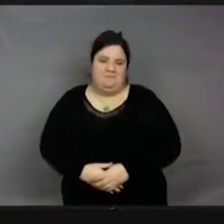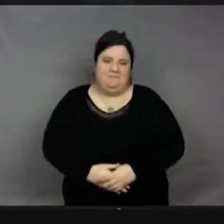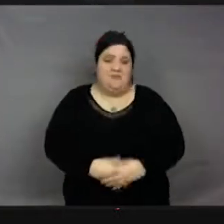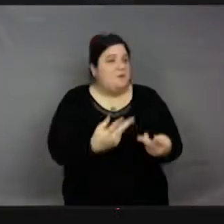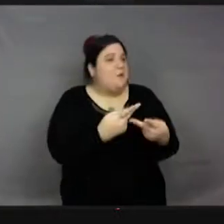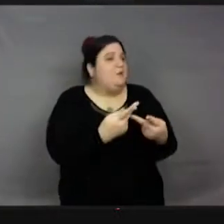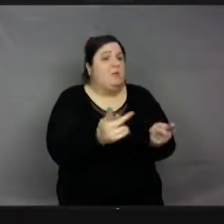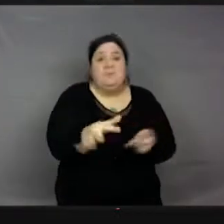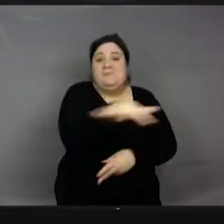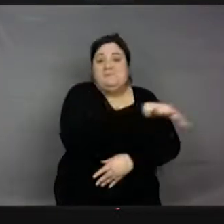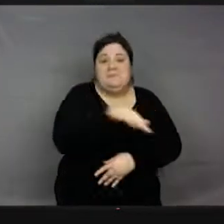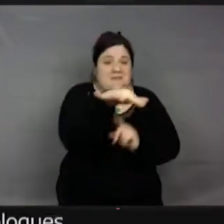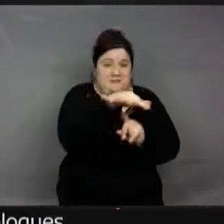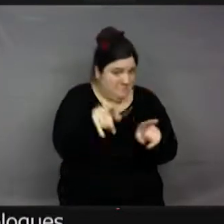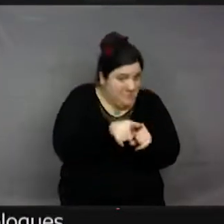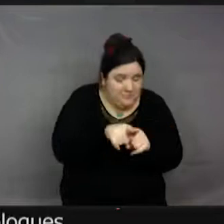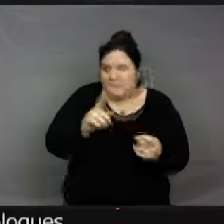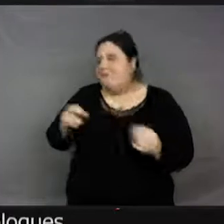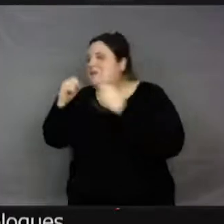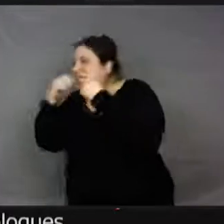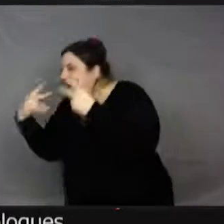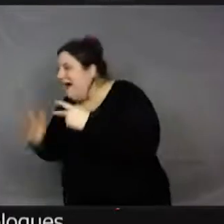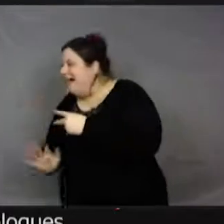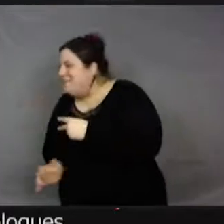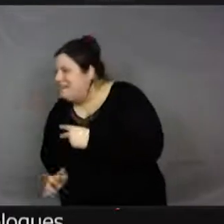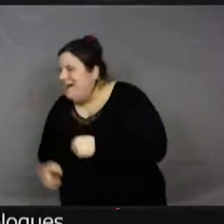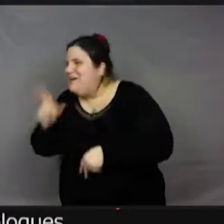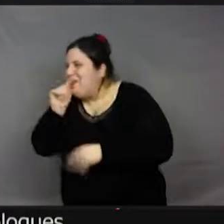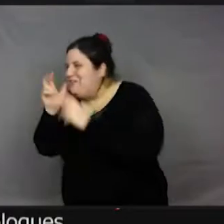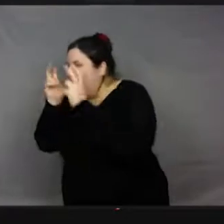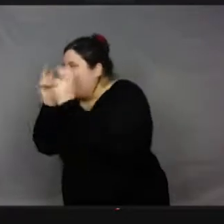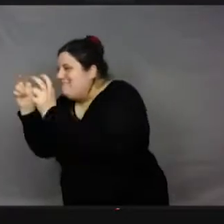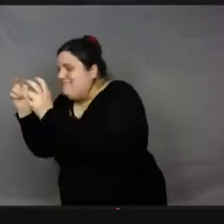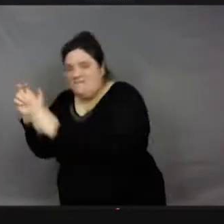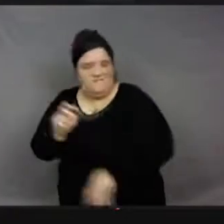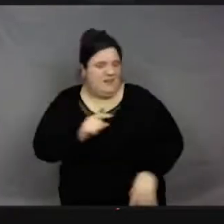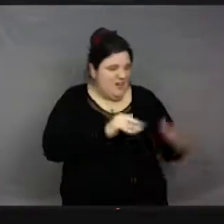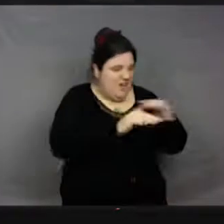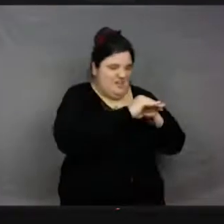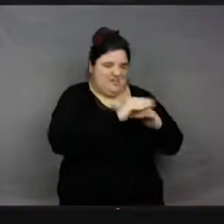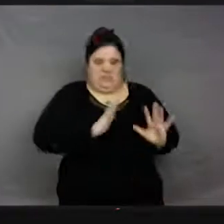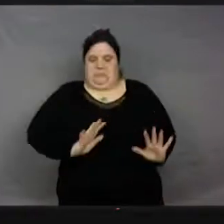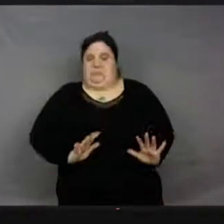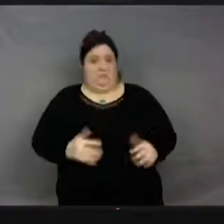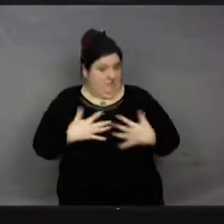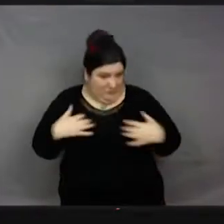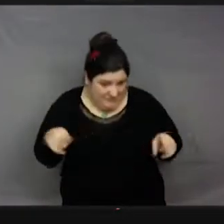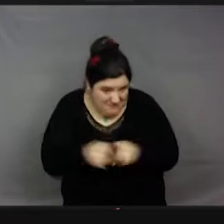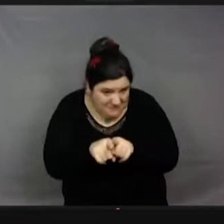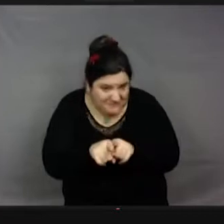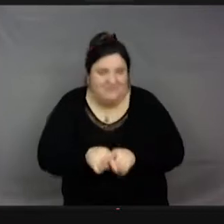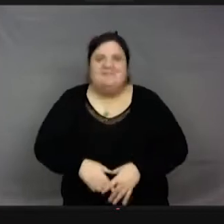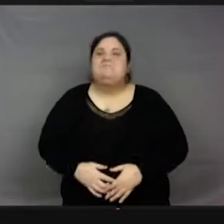quelqu'un de rare. Les serpents. Et donc, là, je ne sais pas où sont les caméras, mais venez être